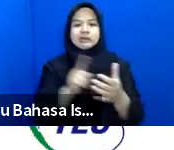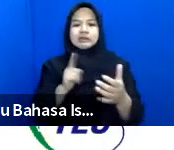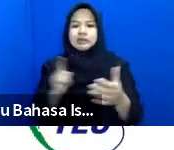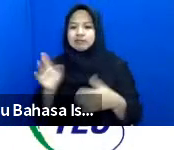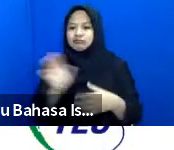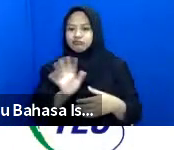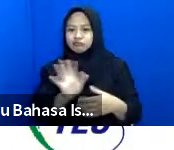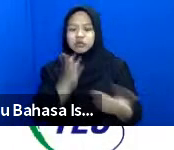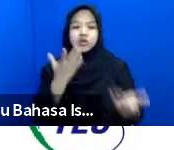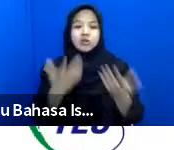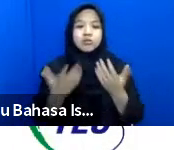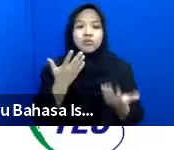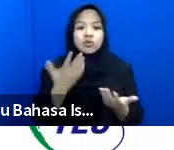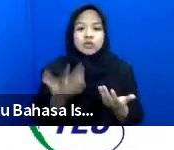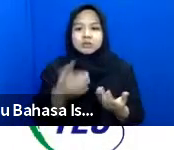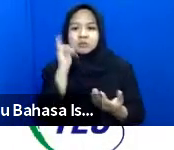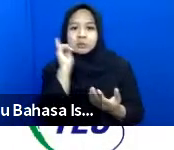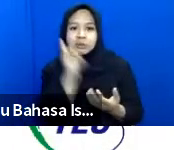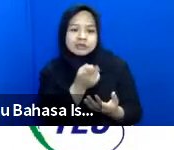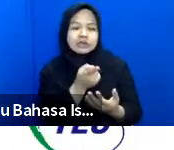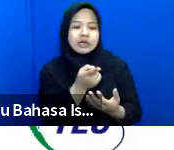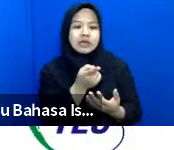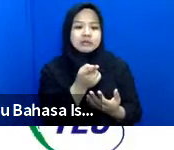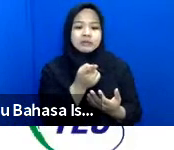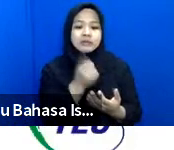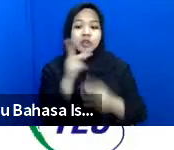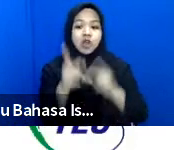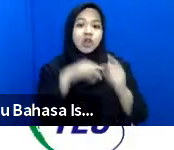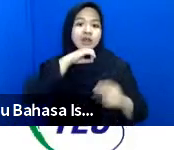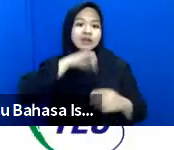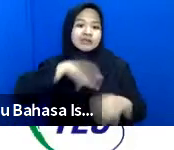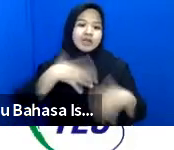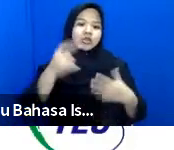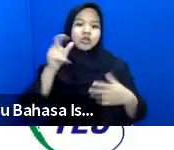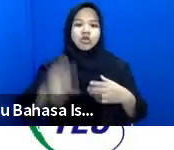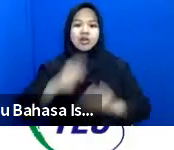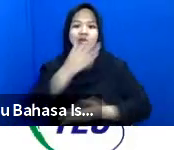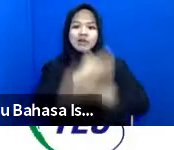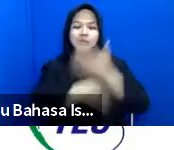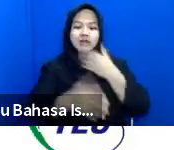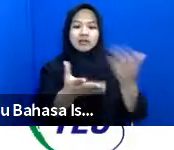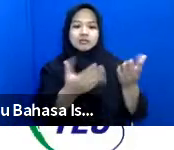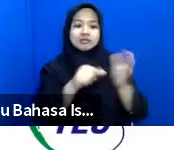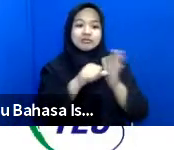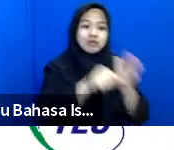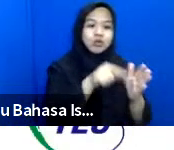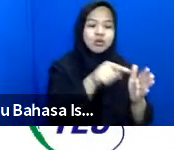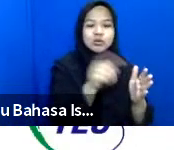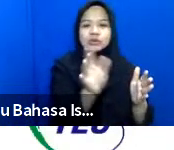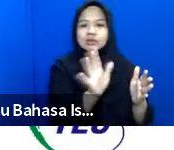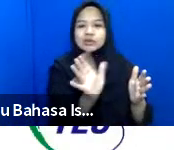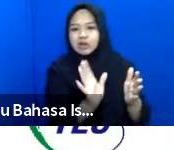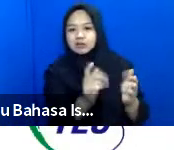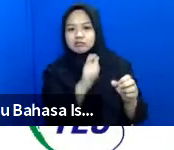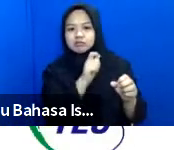dan mungkin memastikan bahwa ketika lansia atau orang dengan disabilitas mendapat bantuan itu justru tidak menempatkan mereka menjadi